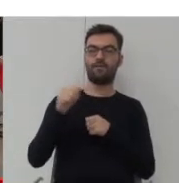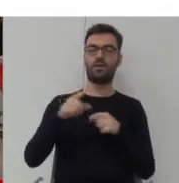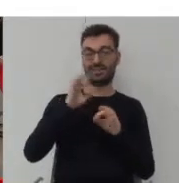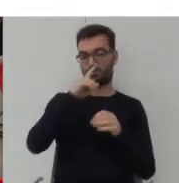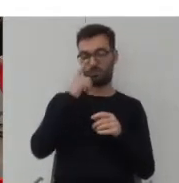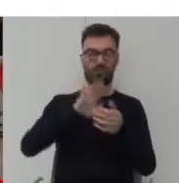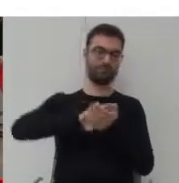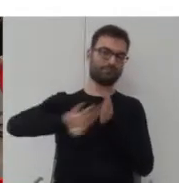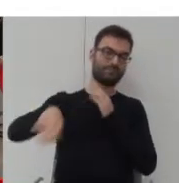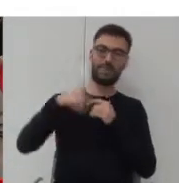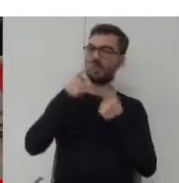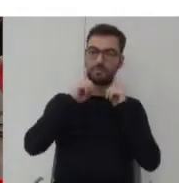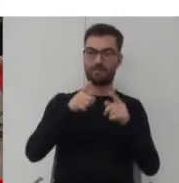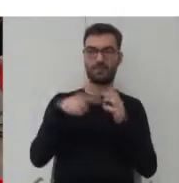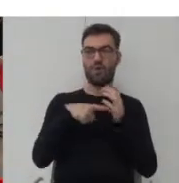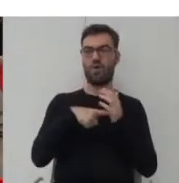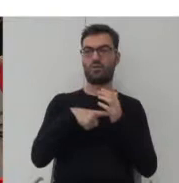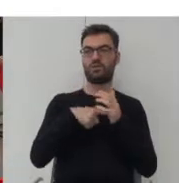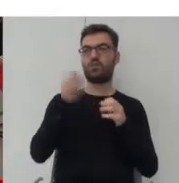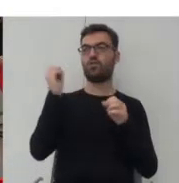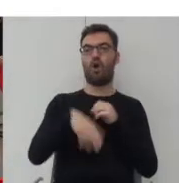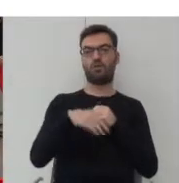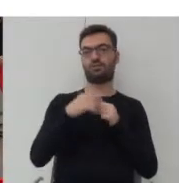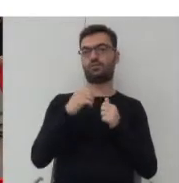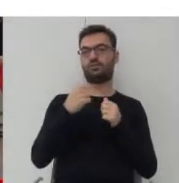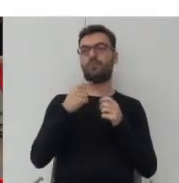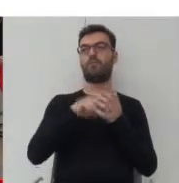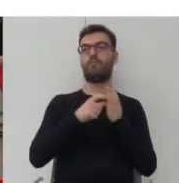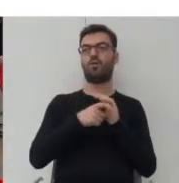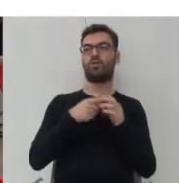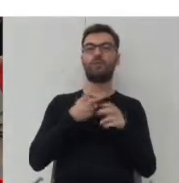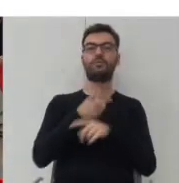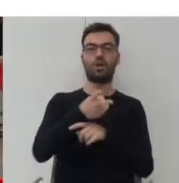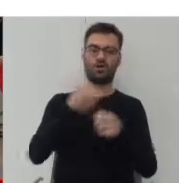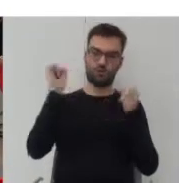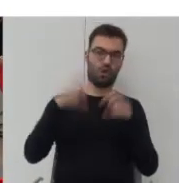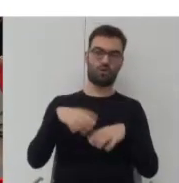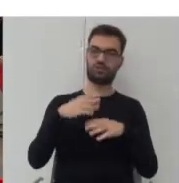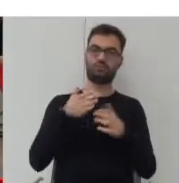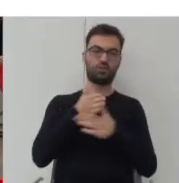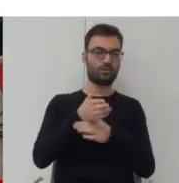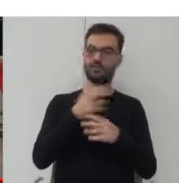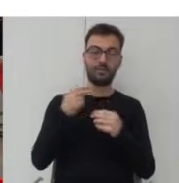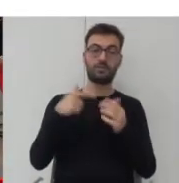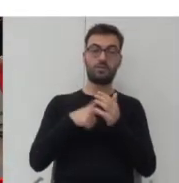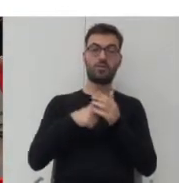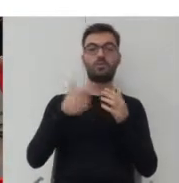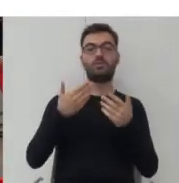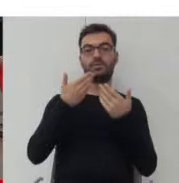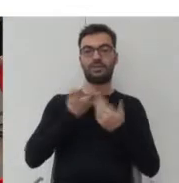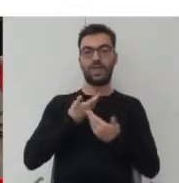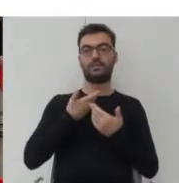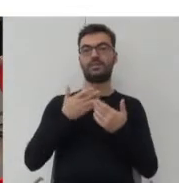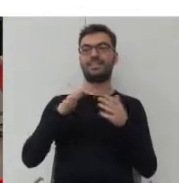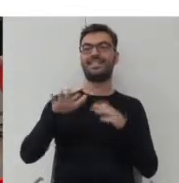a jest to nieprawdą, że one są jakieś gorsze, że pokoje przechodnie są jakieś gorsze, ponieważ pozwalają nam one strefować